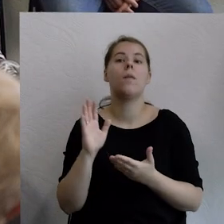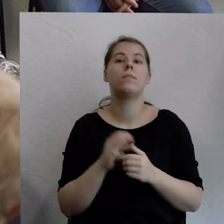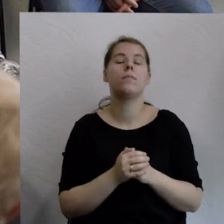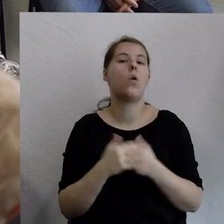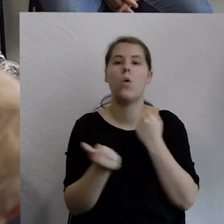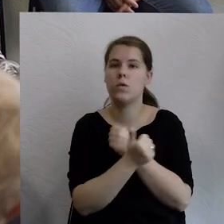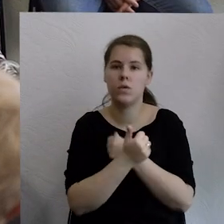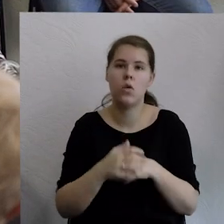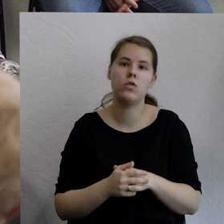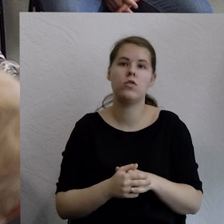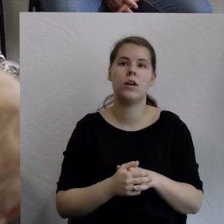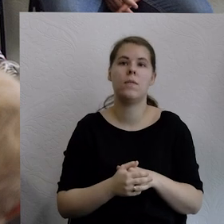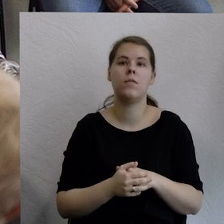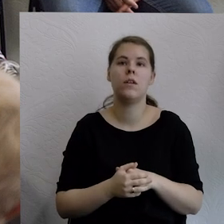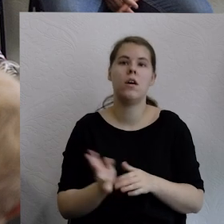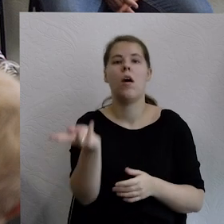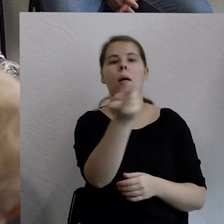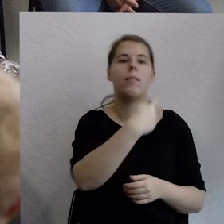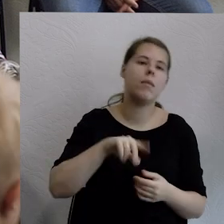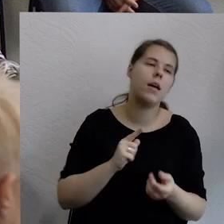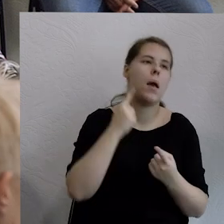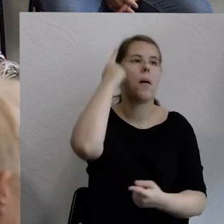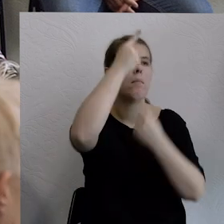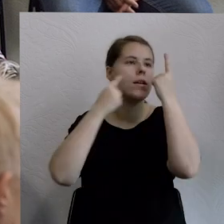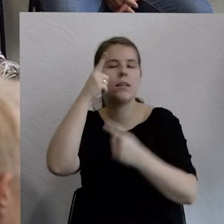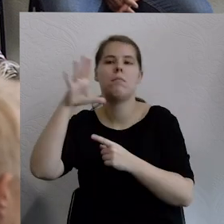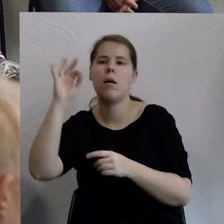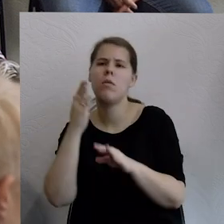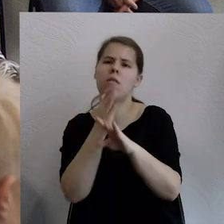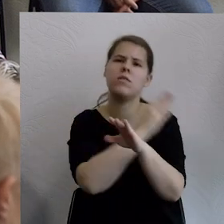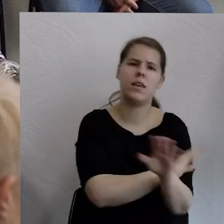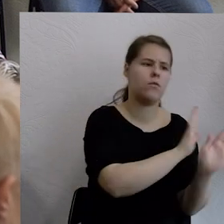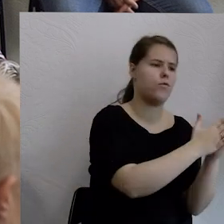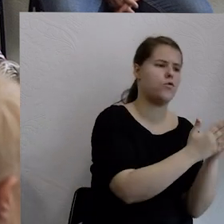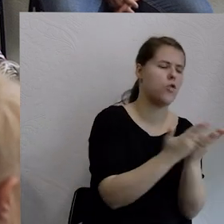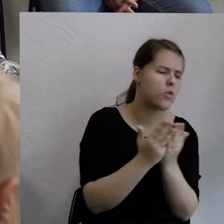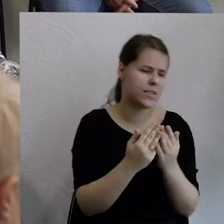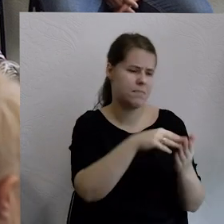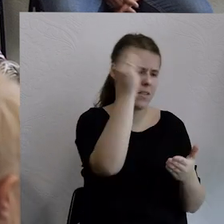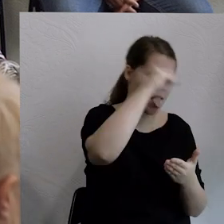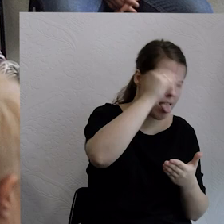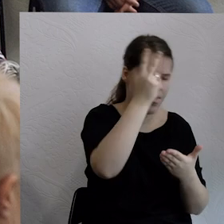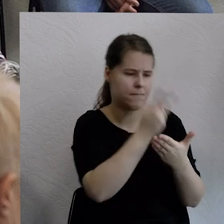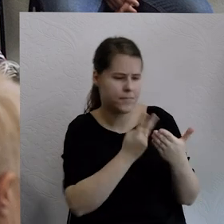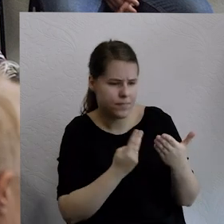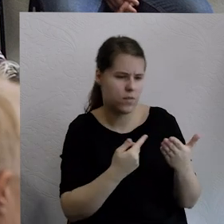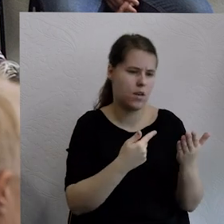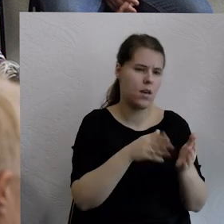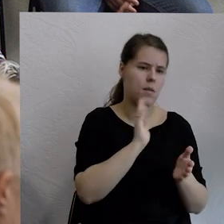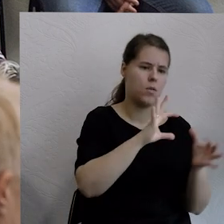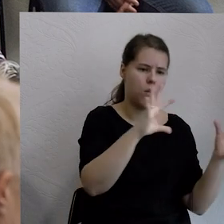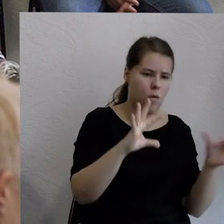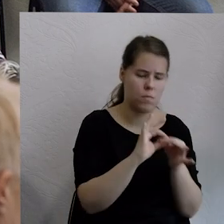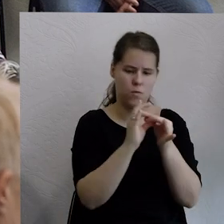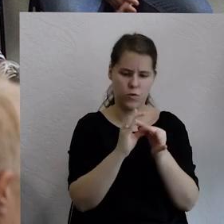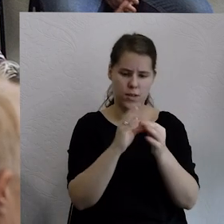niby powinno być tak, różnych podręczników czytamy, że niby jest tak. To też są snucie odpowiednich wizji i dyskursów. I to